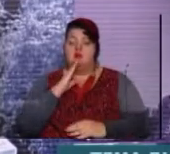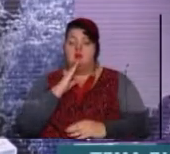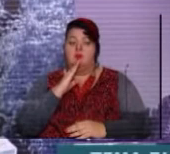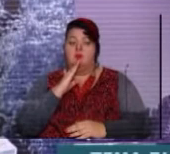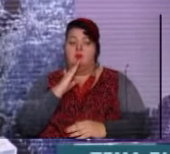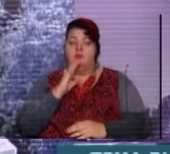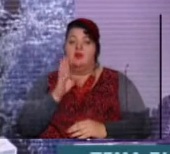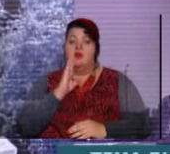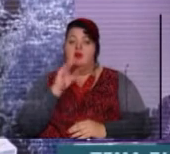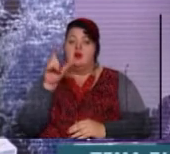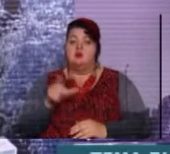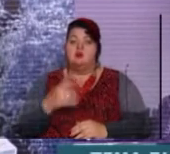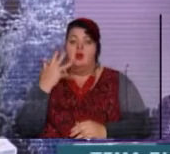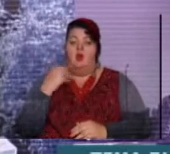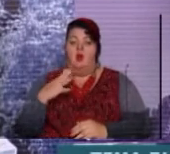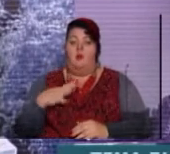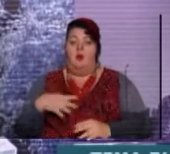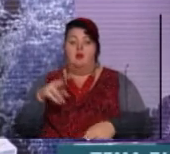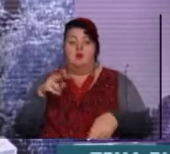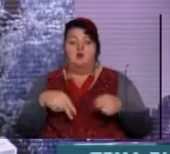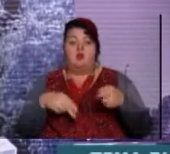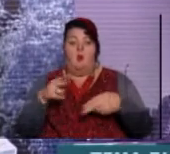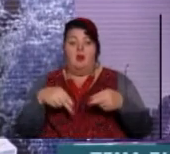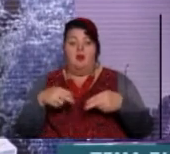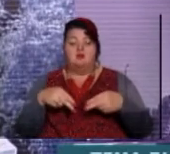Жінка, коли переносить операцію